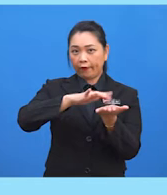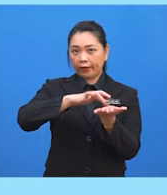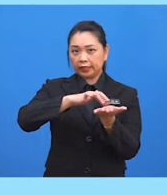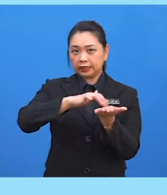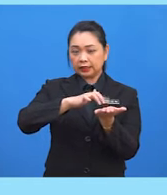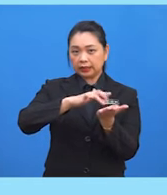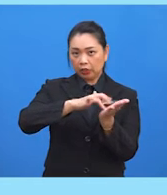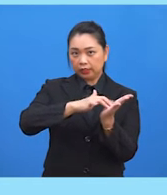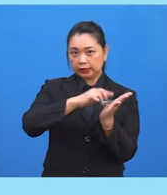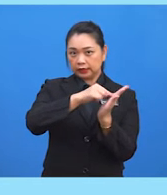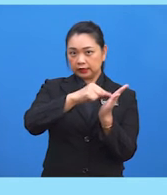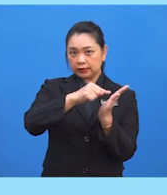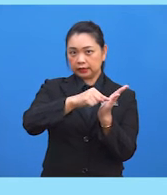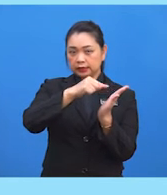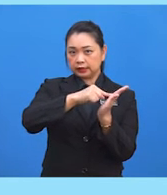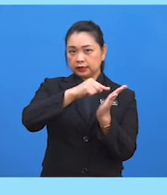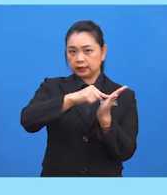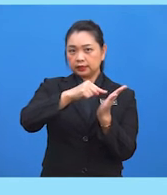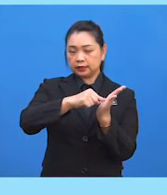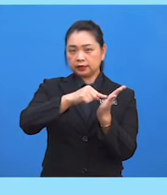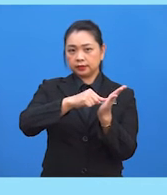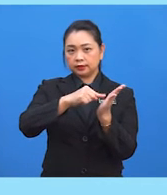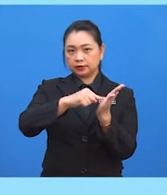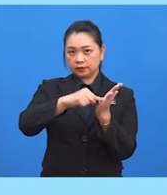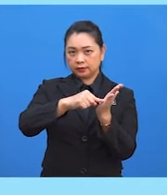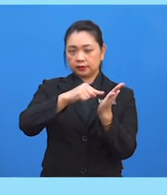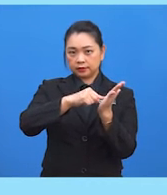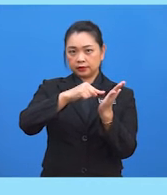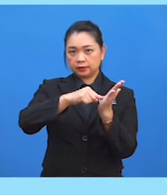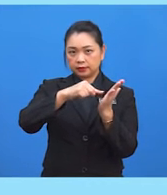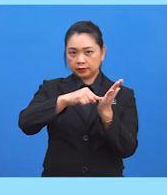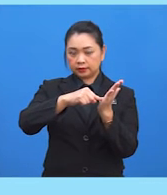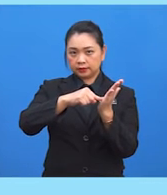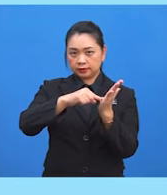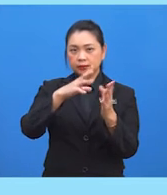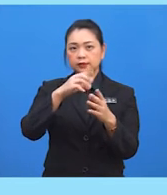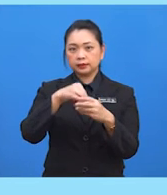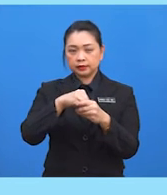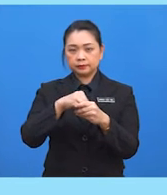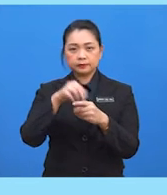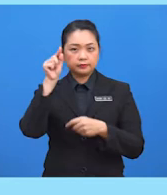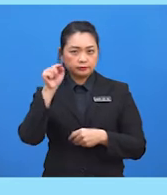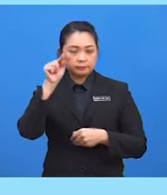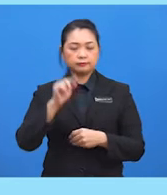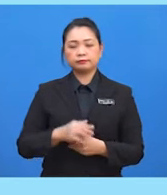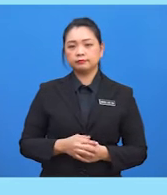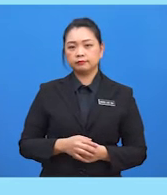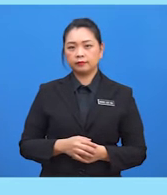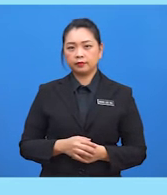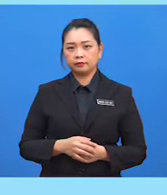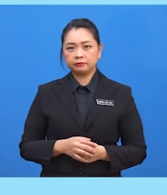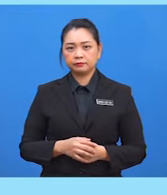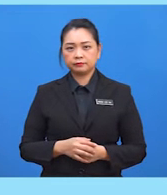.4632 dalam unit darjah. Apabila dibundarkan